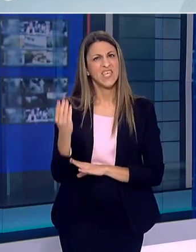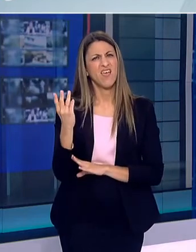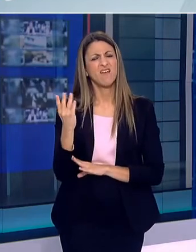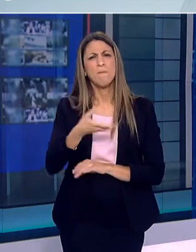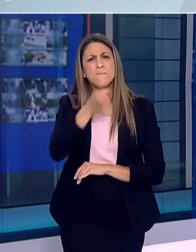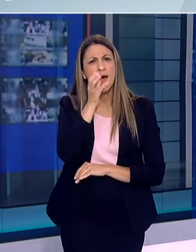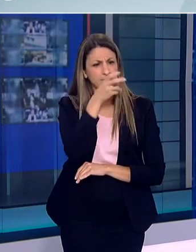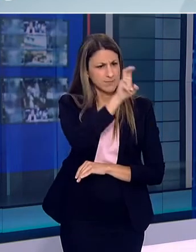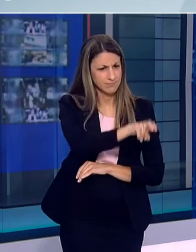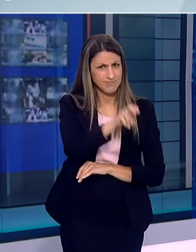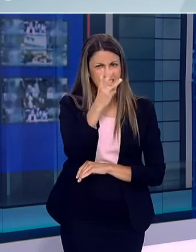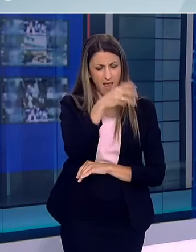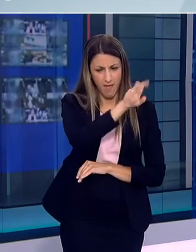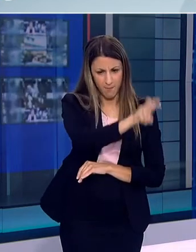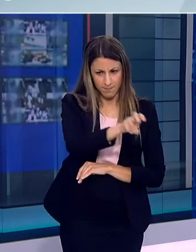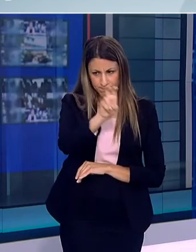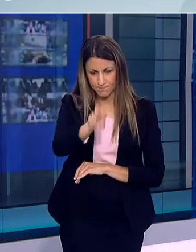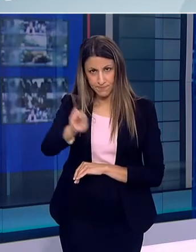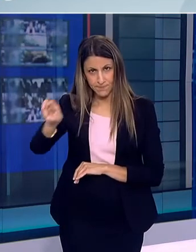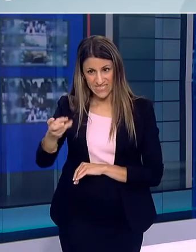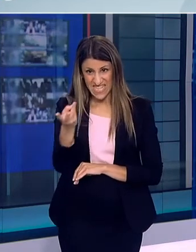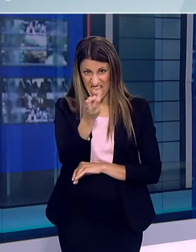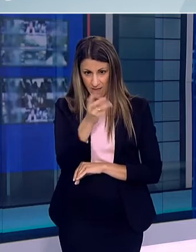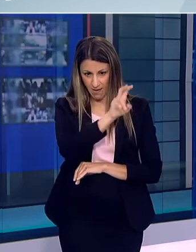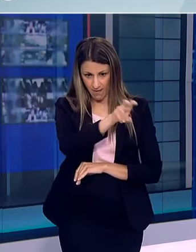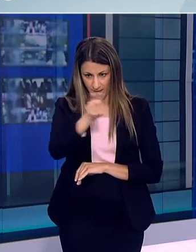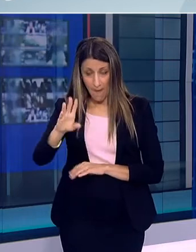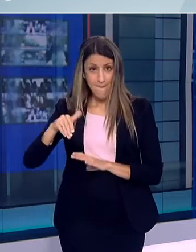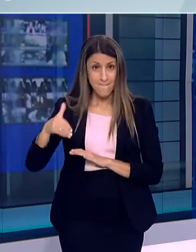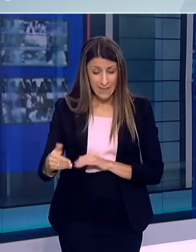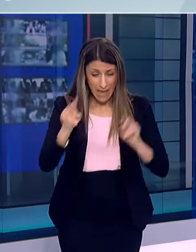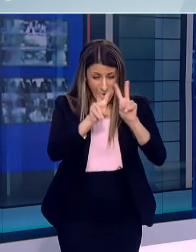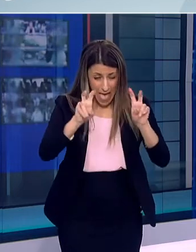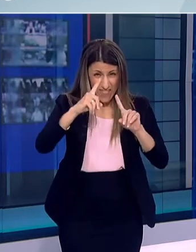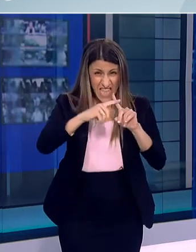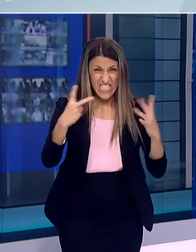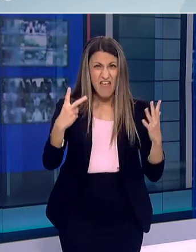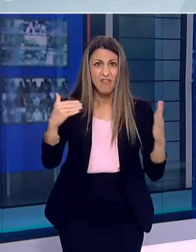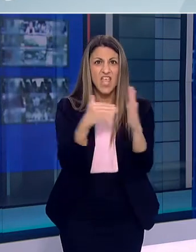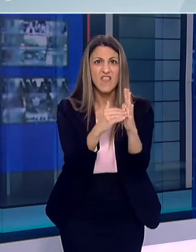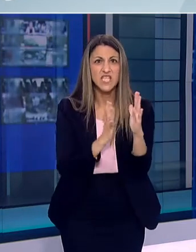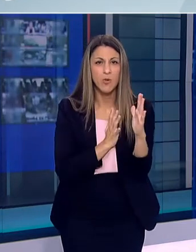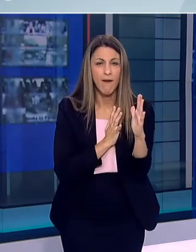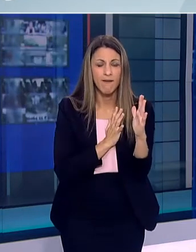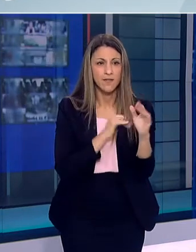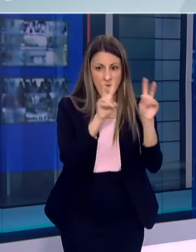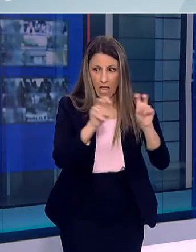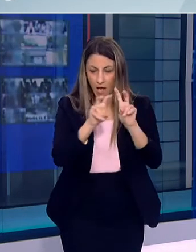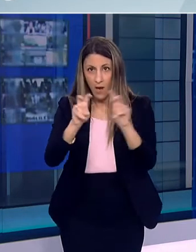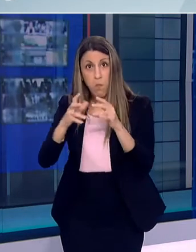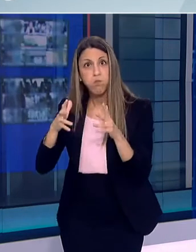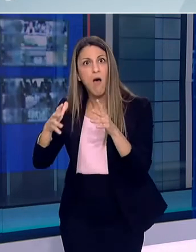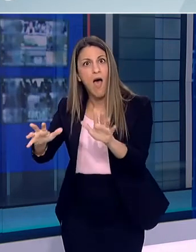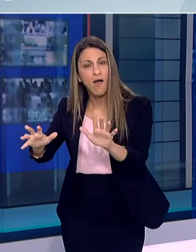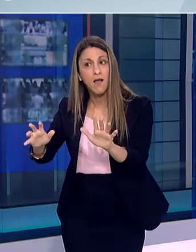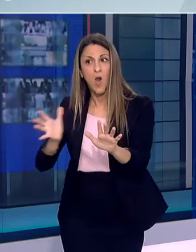νυχτερινής διασκέδασης τρία νυχτερινά κλαμπ οδήγησε συχνηλάτιση 7.200 ατόμων από πέντε παρόμοιους χώρους όπου θα μπορούσε